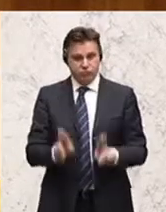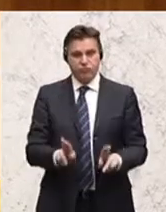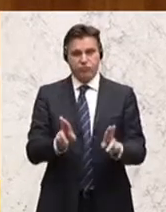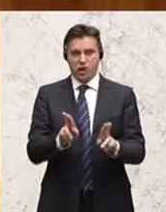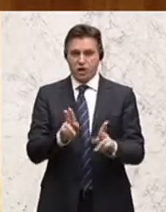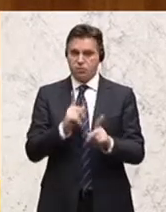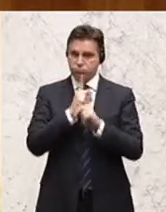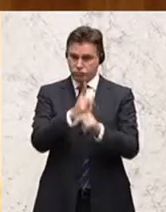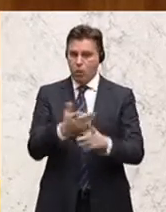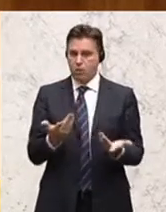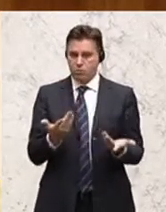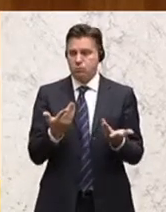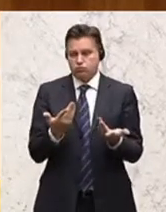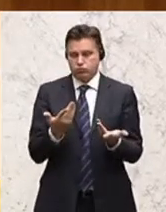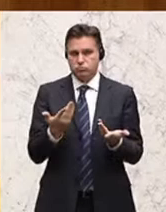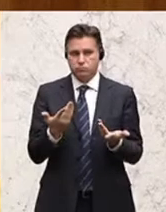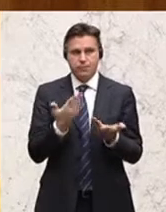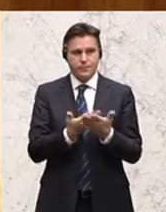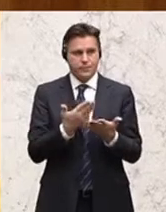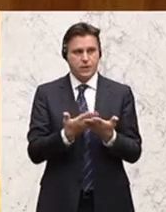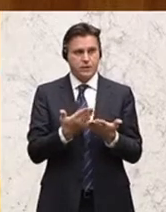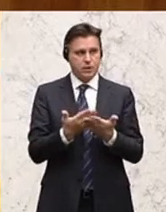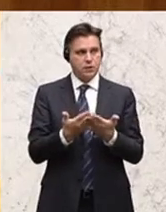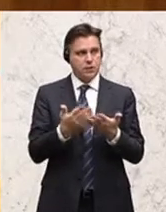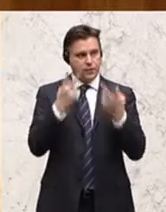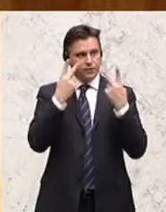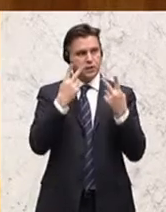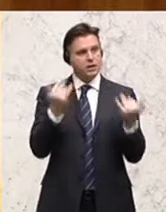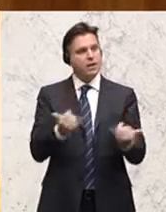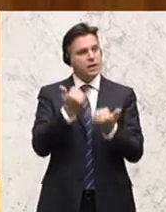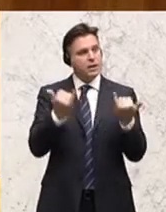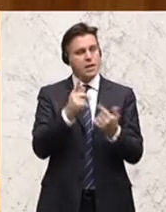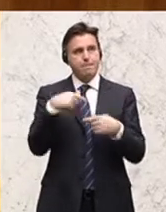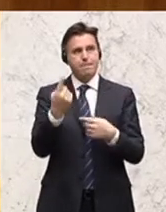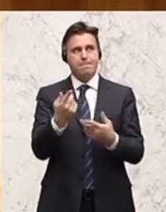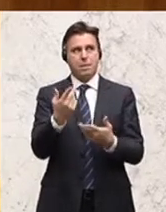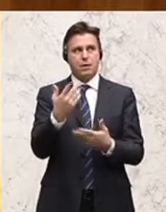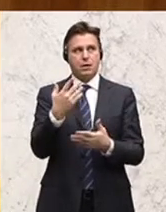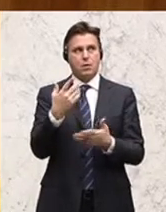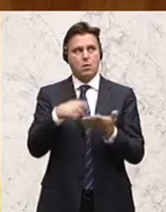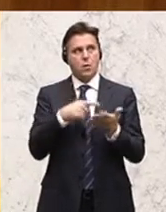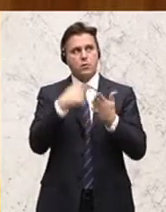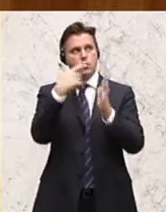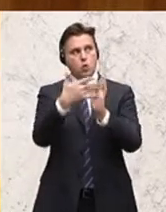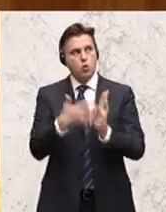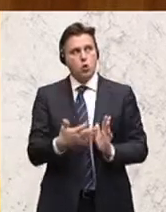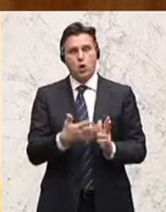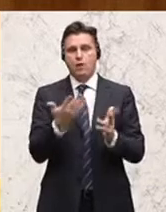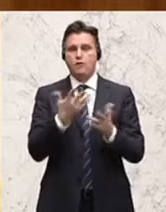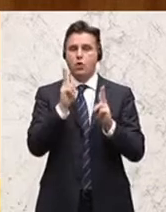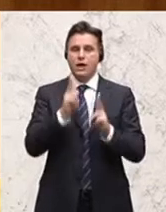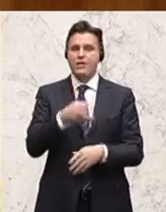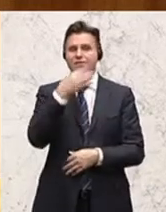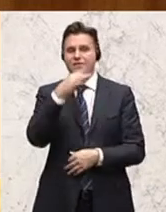verfolgen kann. Deswegen ist es auch wichtig, dass man immer wieder schaut, wo man verbessern kann und wo man